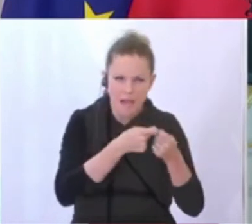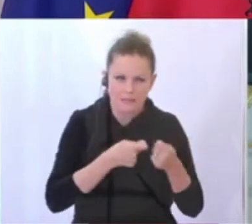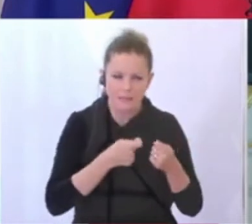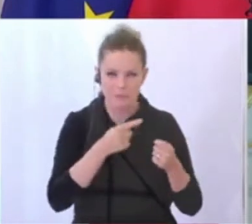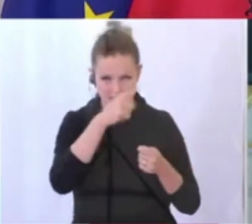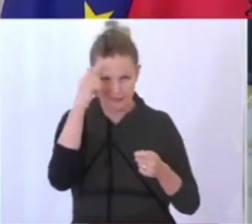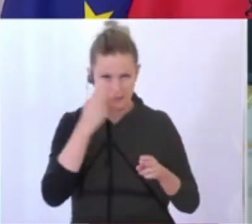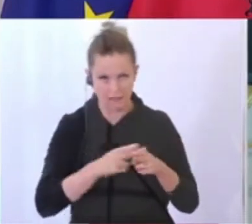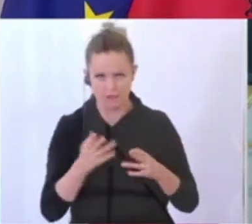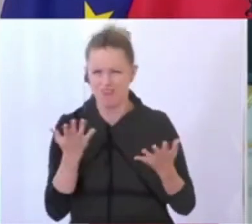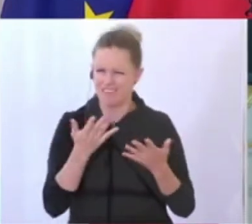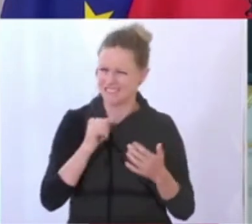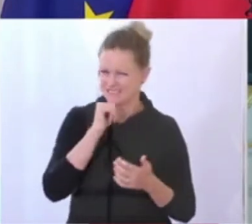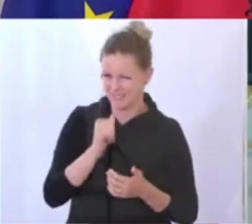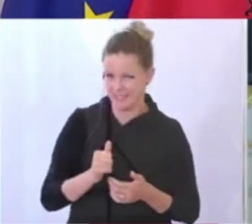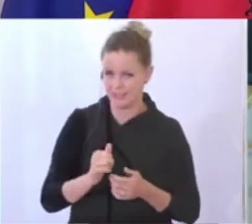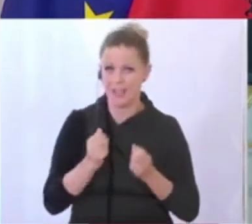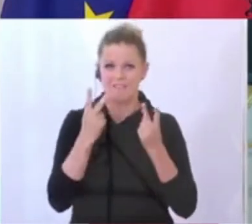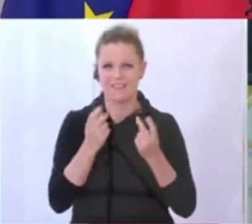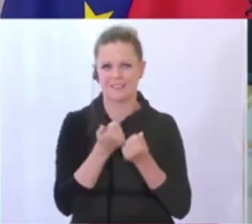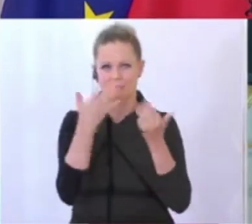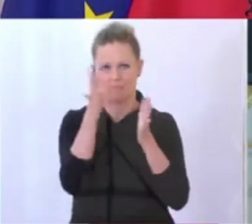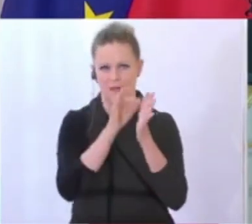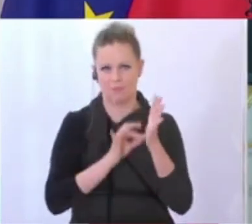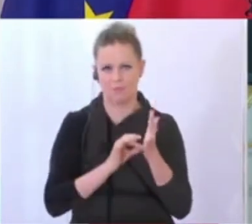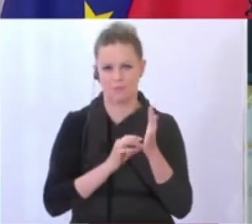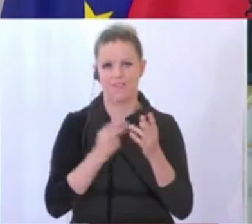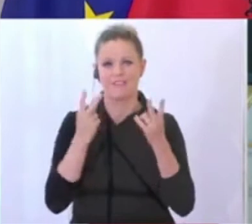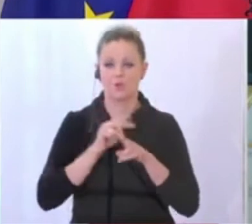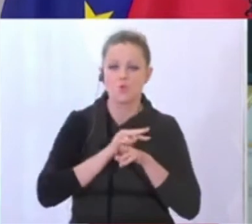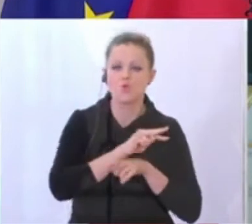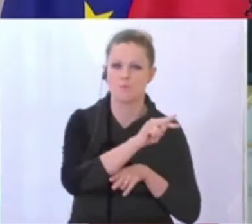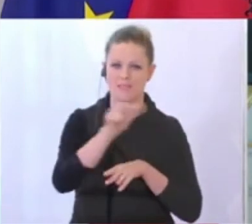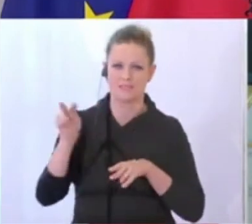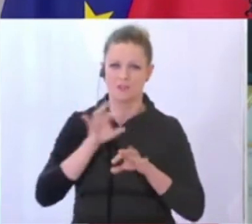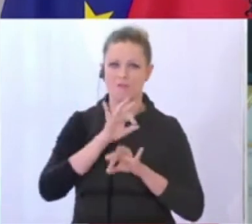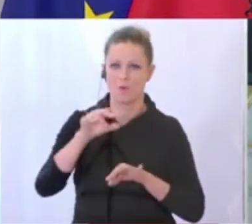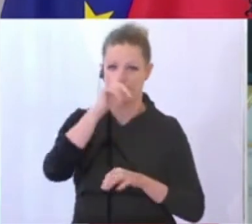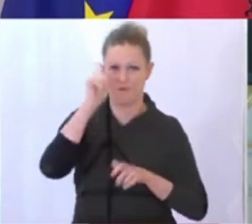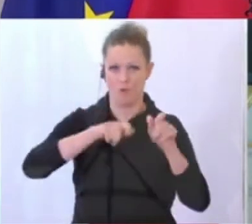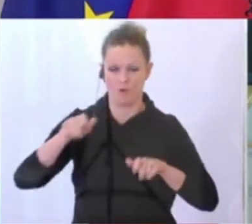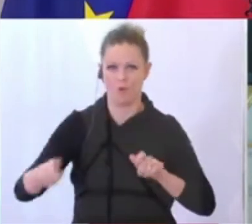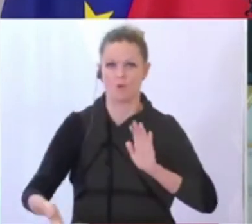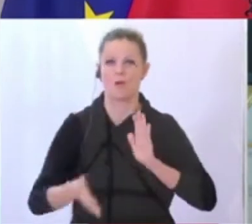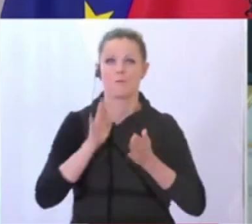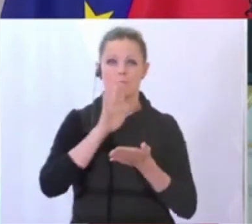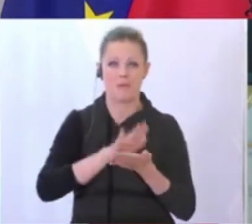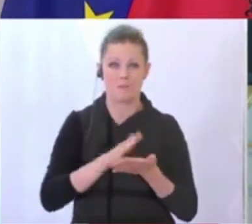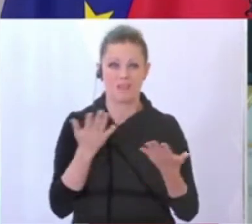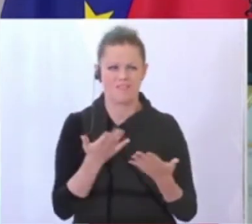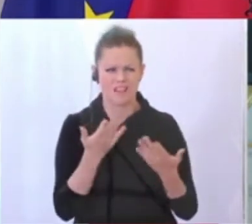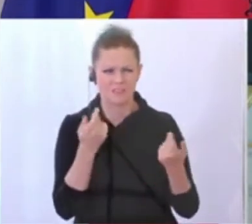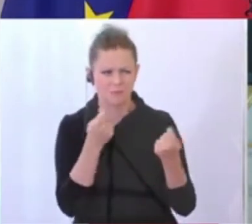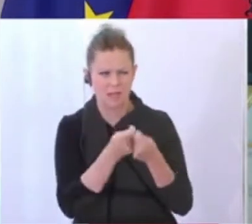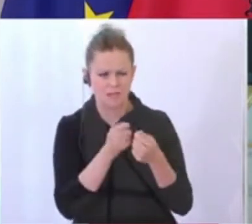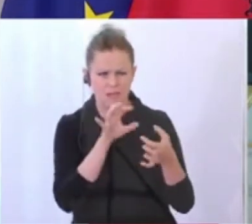den Sinn machen. Wichtig sind mir nur ein paar Punkte. Erstens, es muss Übersichtlichkeit für die Bevölkerung geben. Was gilt jetzt wo